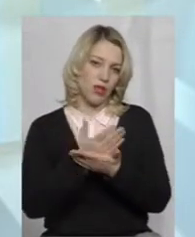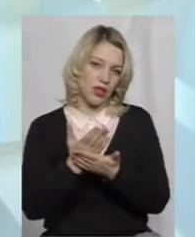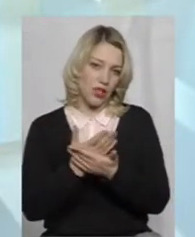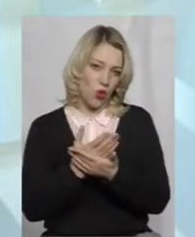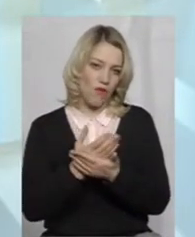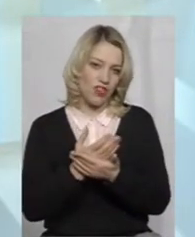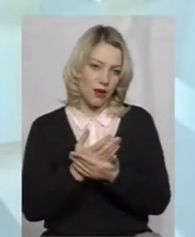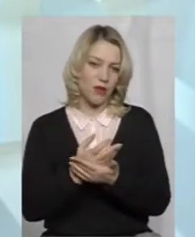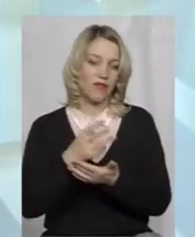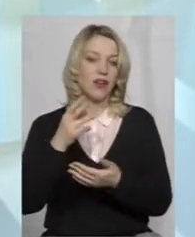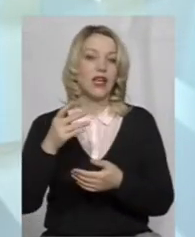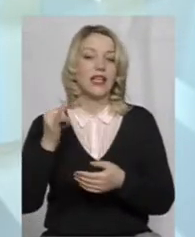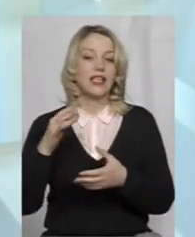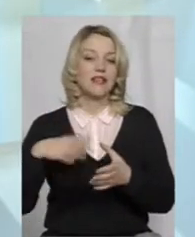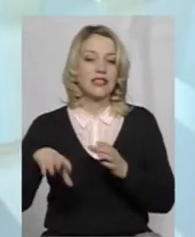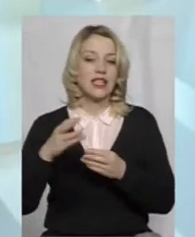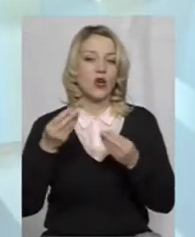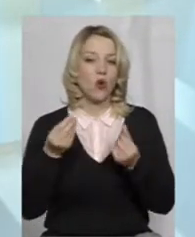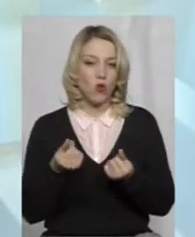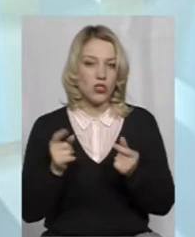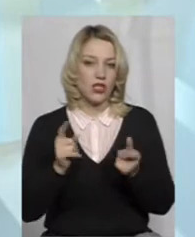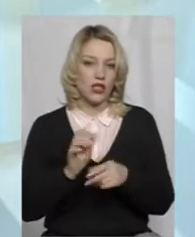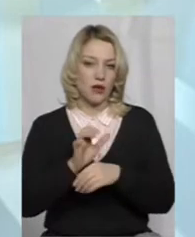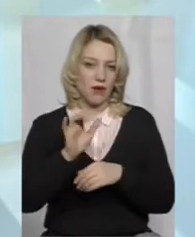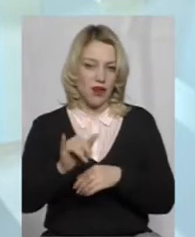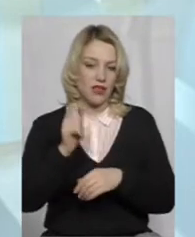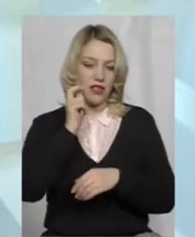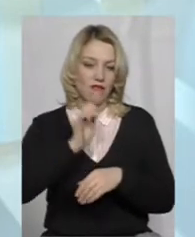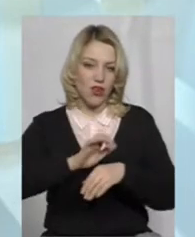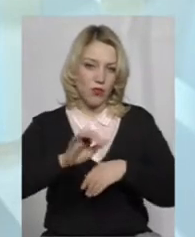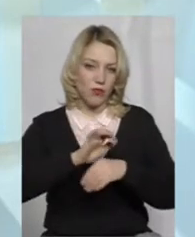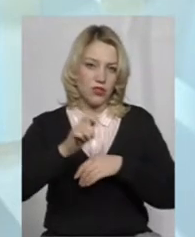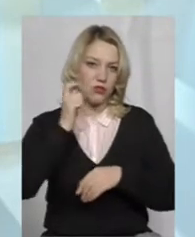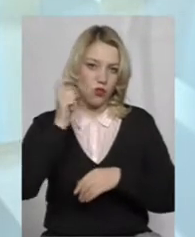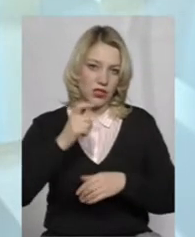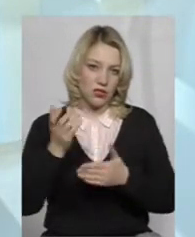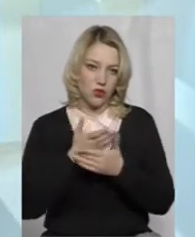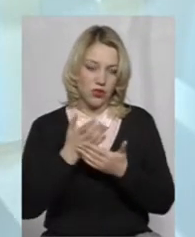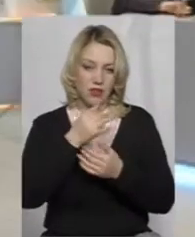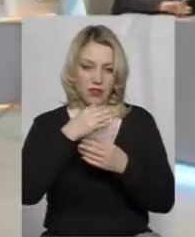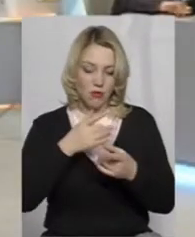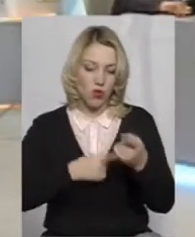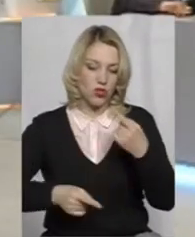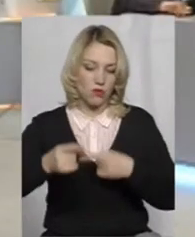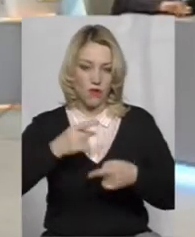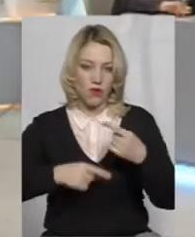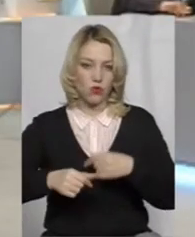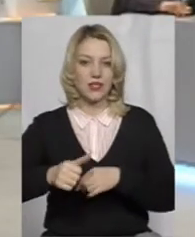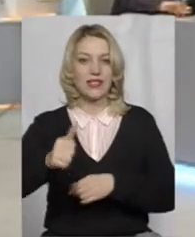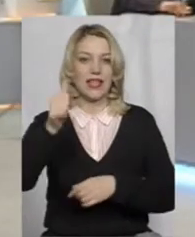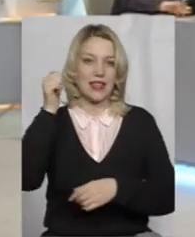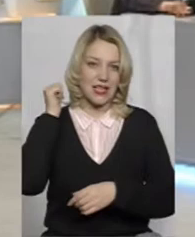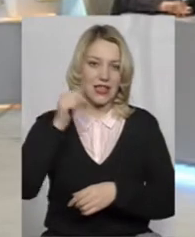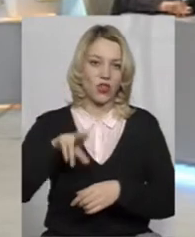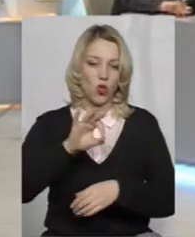всі ті кошти, які направляються на виробництво українського кіно, не можуть повернутися назад до виробників.